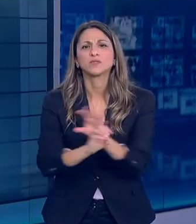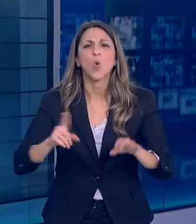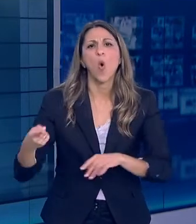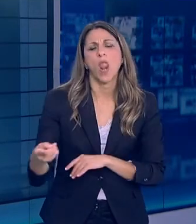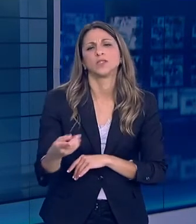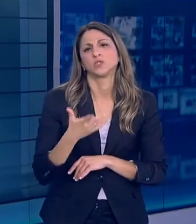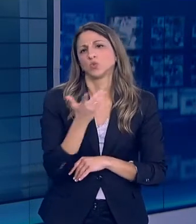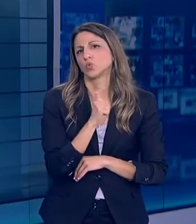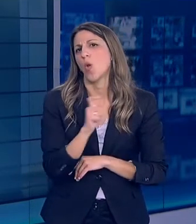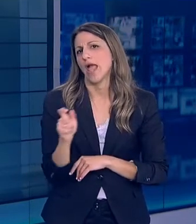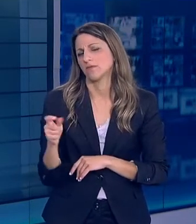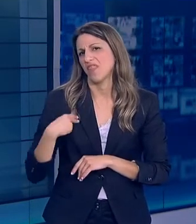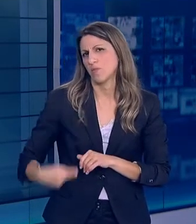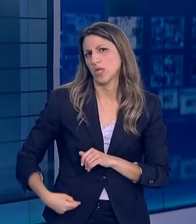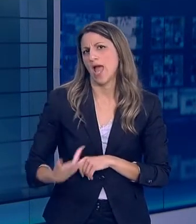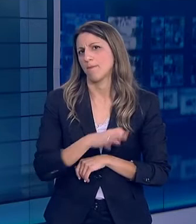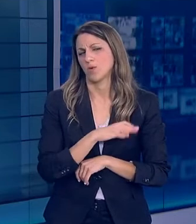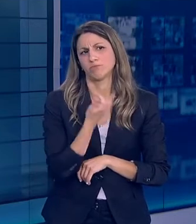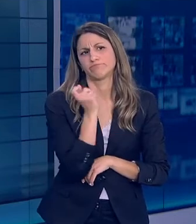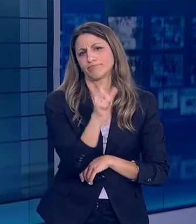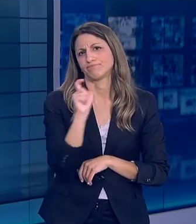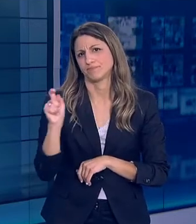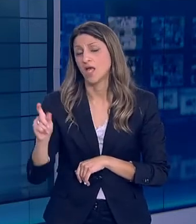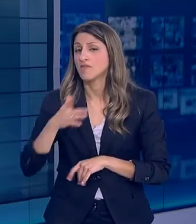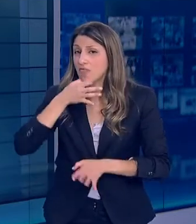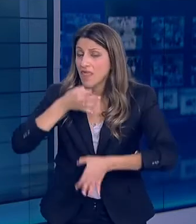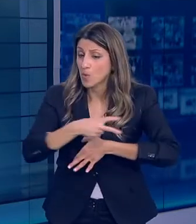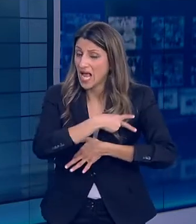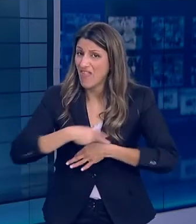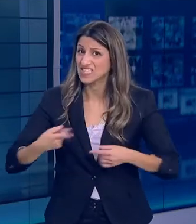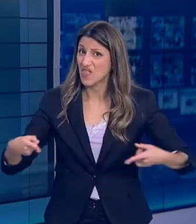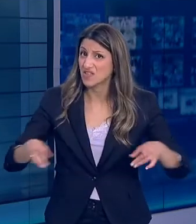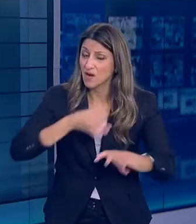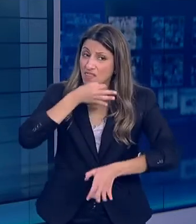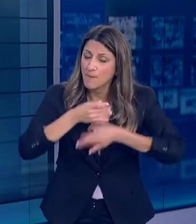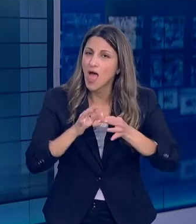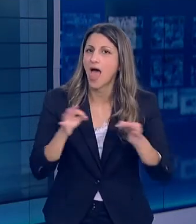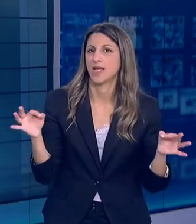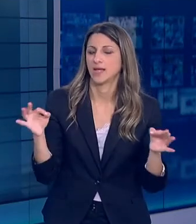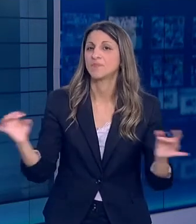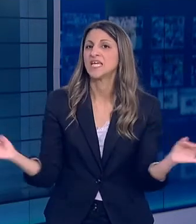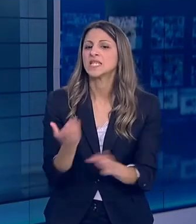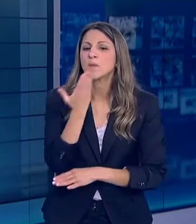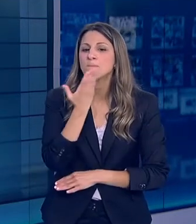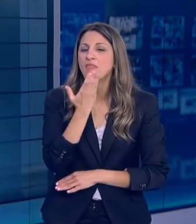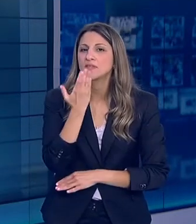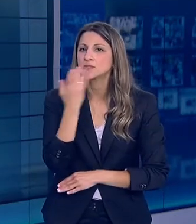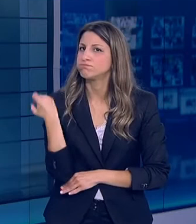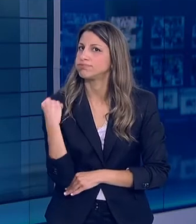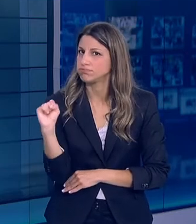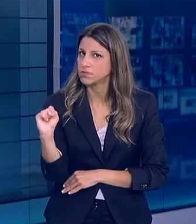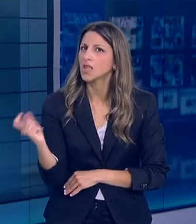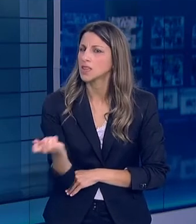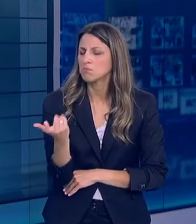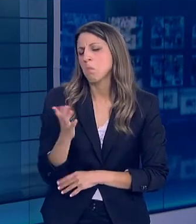Θα αφιερωθεί στην επεξήγηση των οδηγιών αυτών Υπάρχει επίσης η δυνατότητα Πουσίας μαθητή Στη βάση απλής υπεύθυνης δήλωσης Του